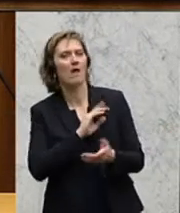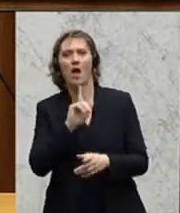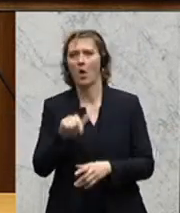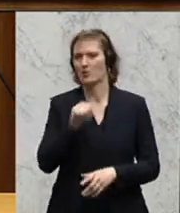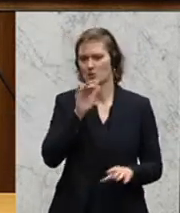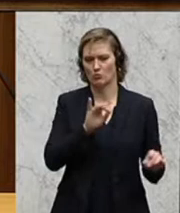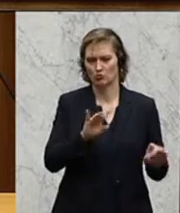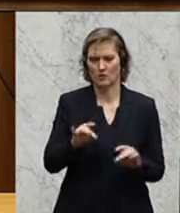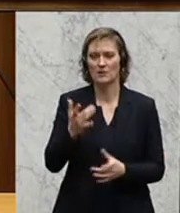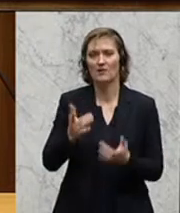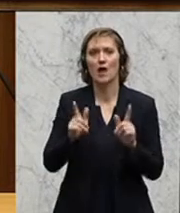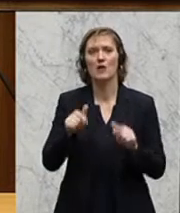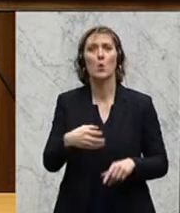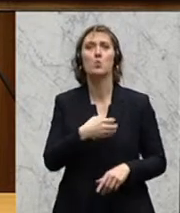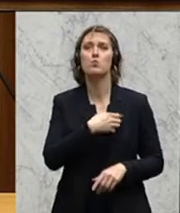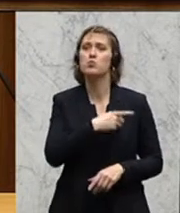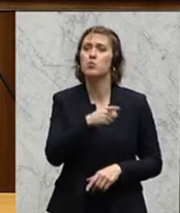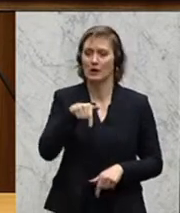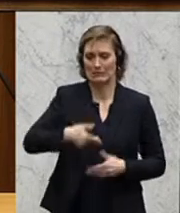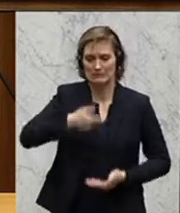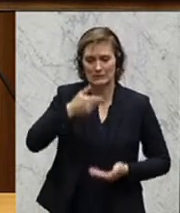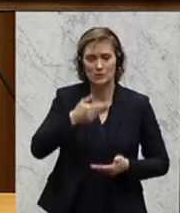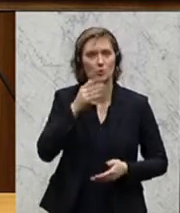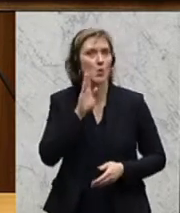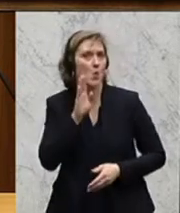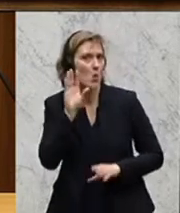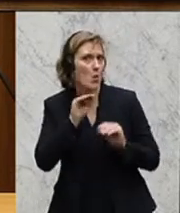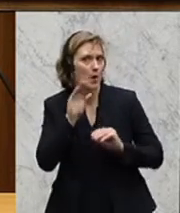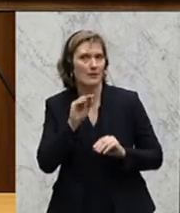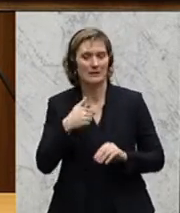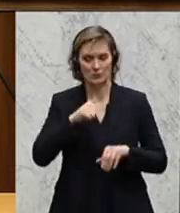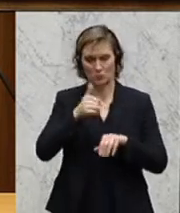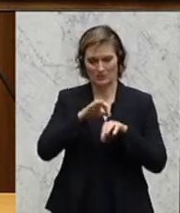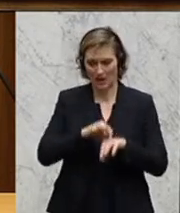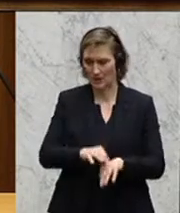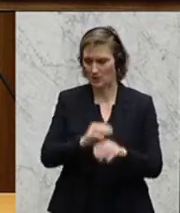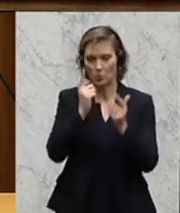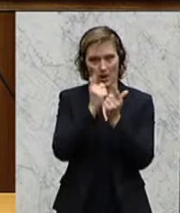auch für die Bürger, die dieser Sitzung folgen. Lassen Sie mich einleitend Folgendes festhalten.